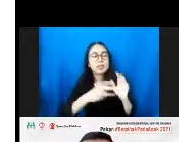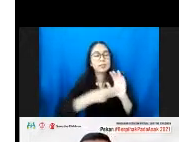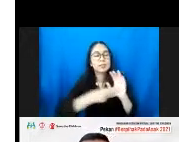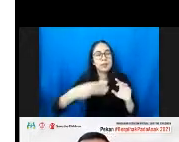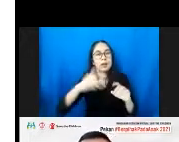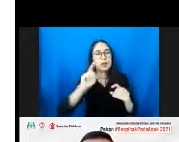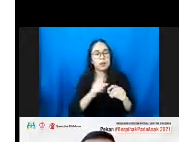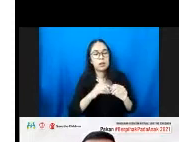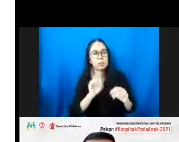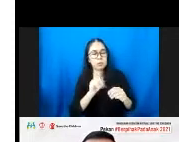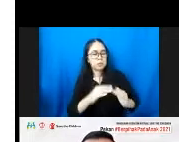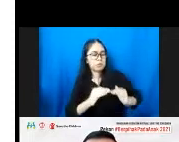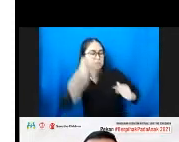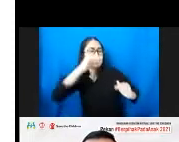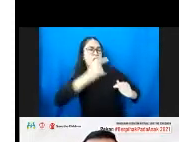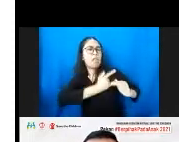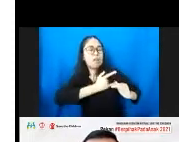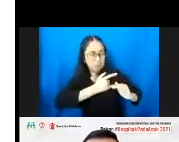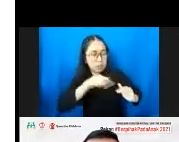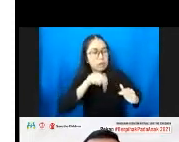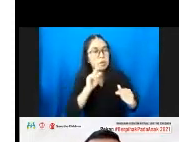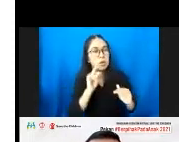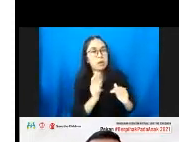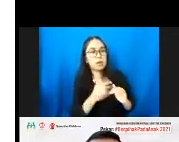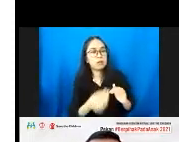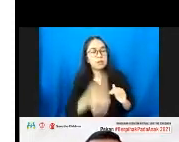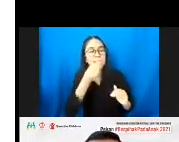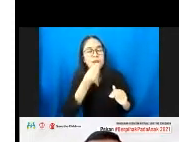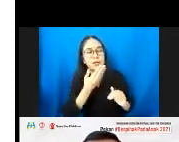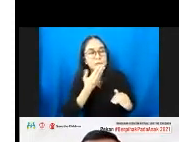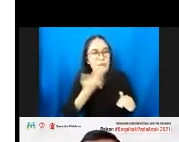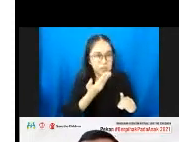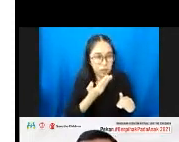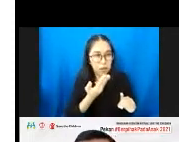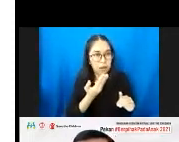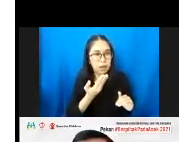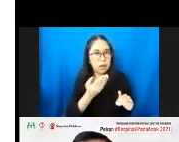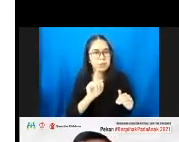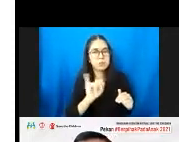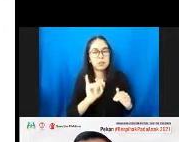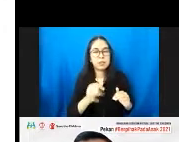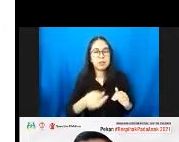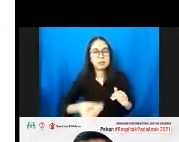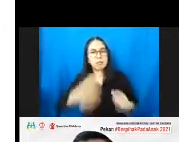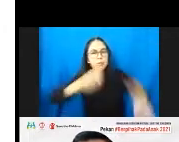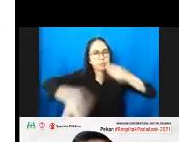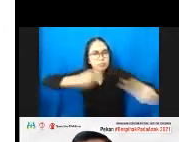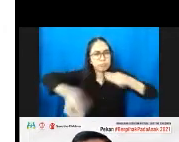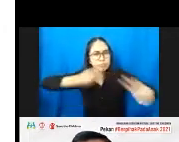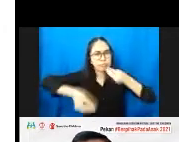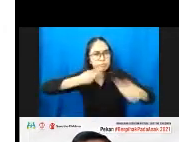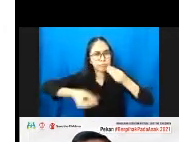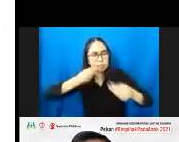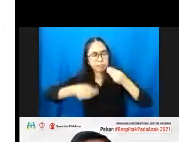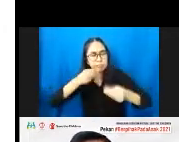kemudian begitu dia mulai mendapat kemakanan biasa, dia rakus, selnya rakus, kemudian anak